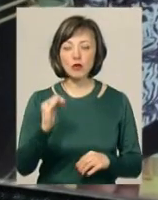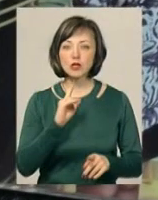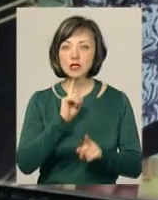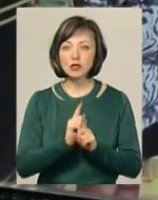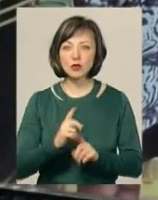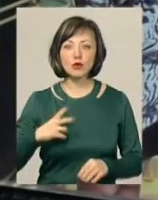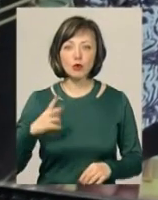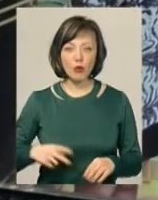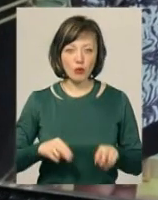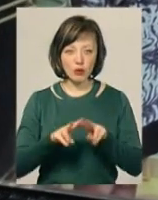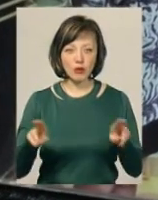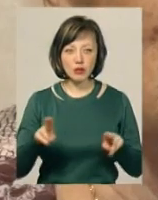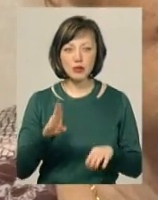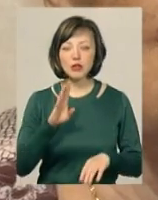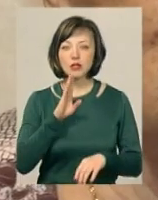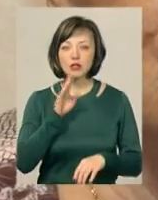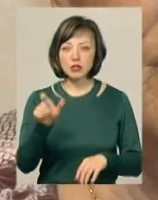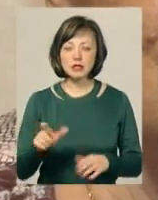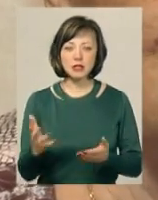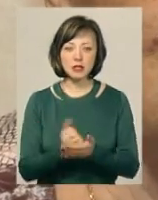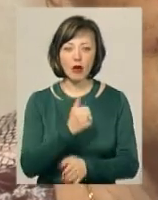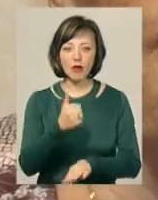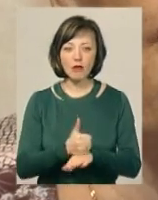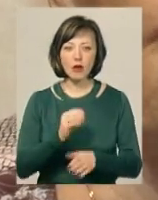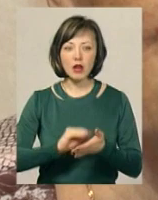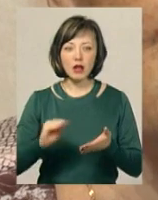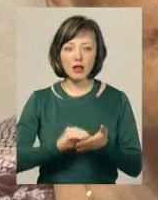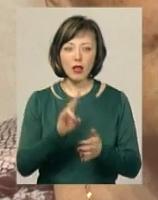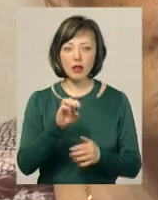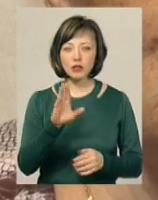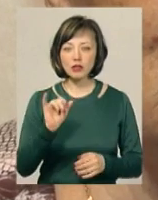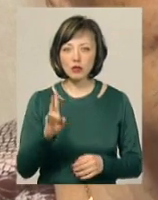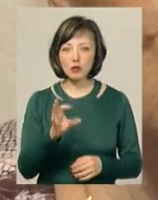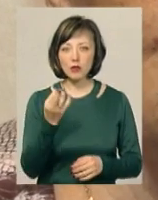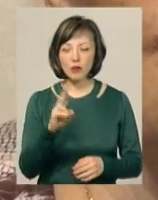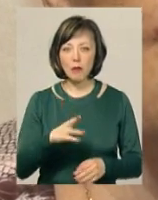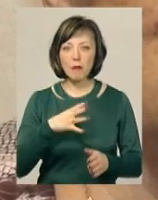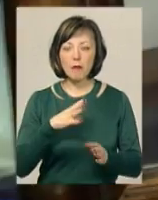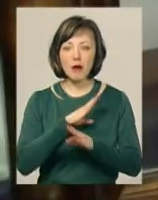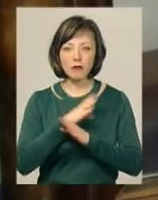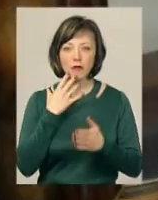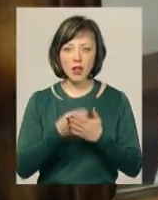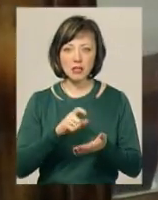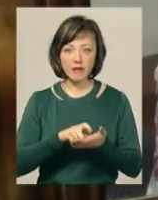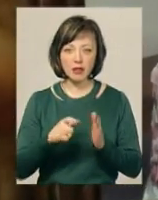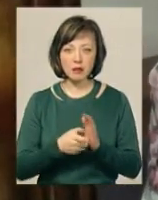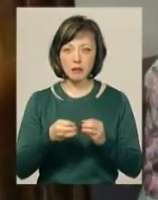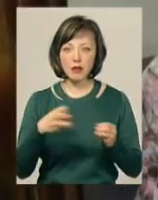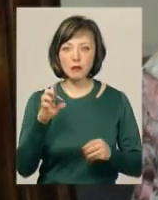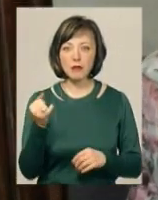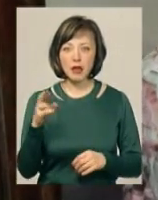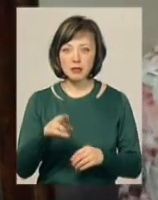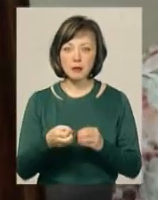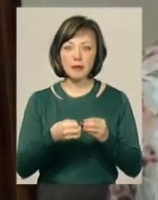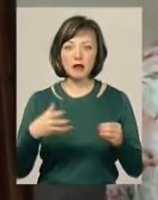майже донькою. Саме жінка знайшла головного редактора газети нетішинський вісник Ольгу Мороз мертвою у власній квартирі. 15 березня